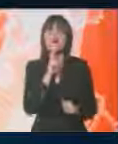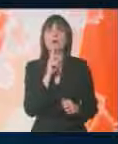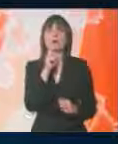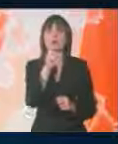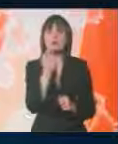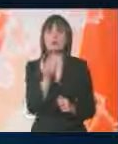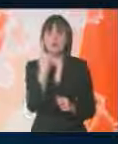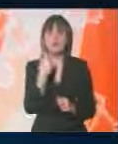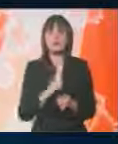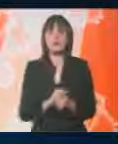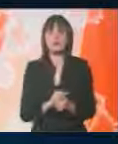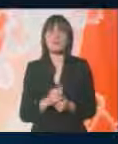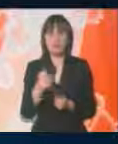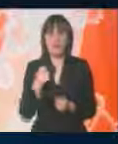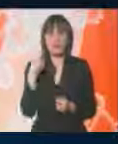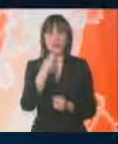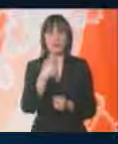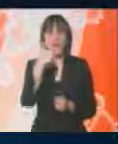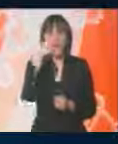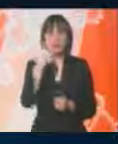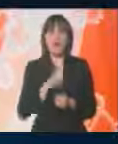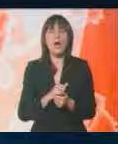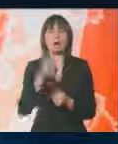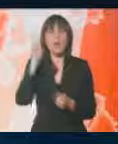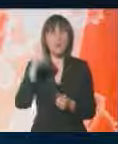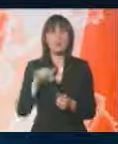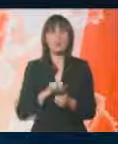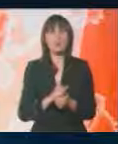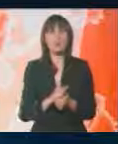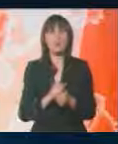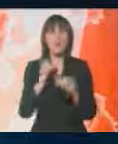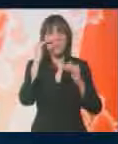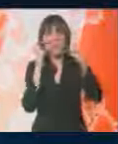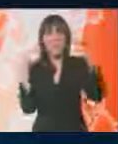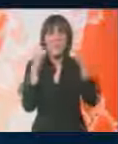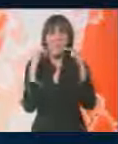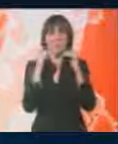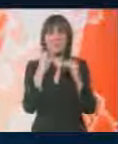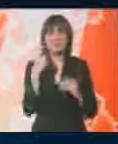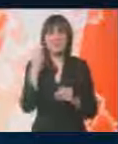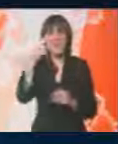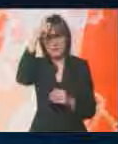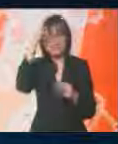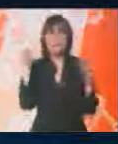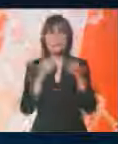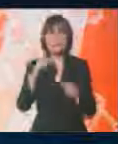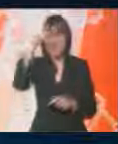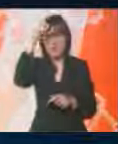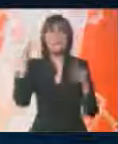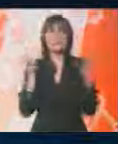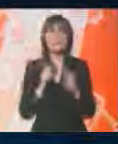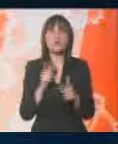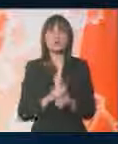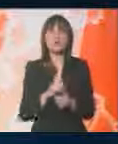se de facto dogodili. Meni je tu jedna mogućnost upoređivanja sa srpskim društvom, beogradskim